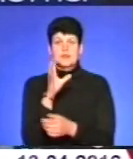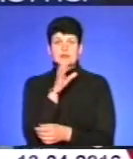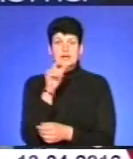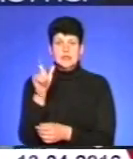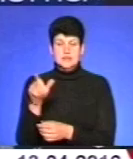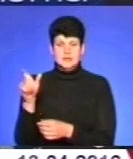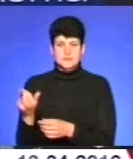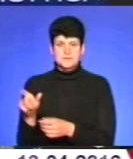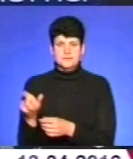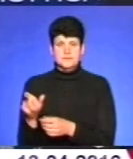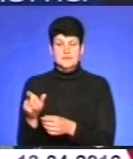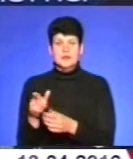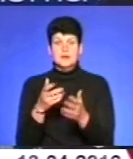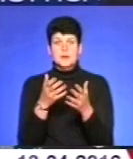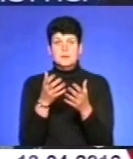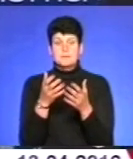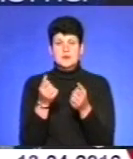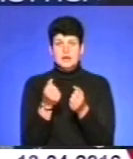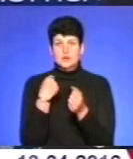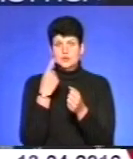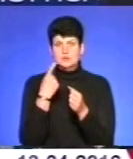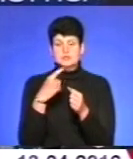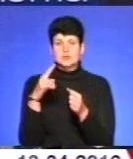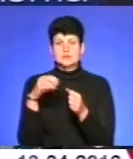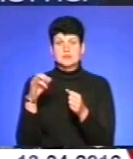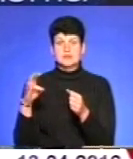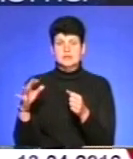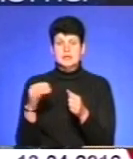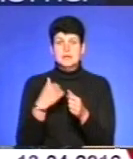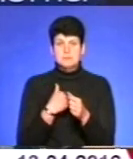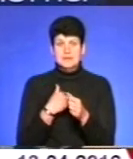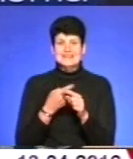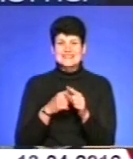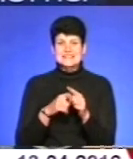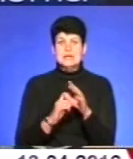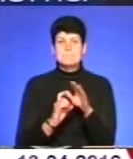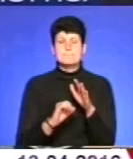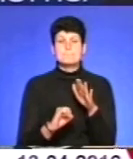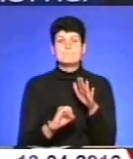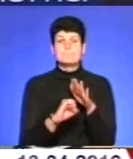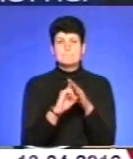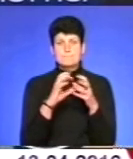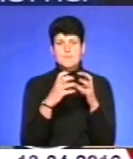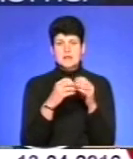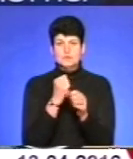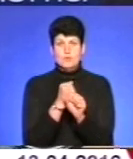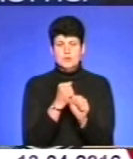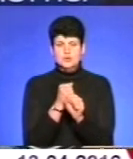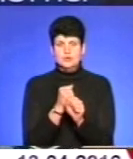велосипед, бере особисті дані власника і ми ці бази, яштабісти, вони випрацьовують в нас в